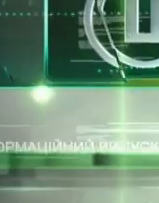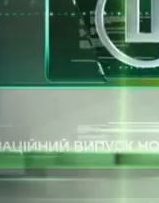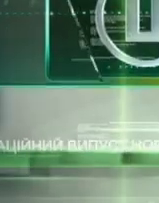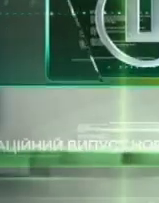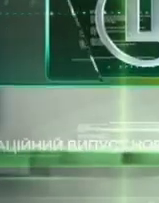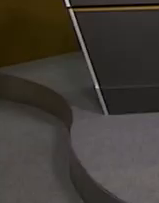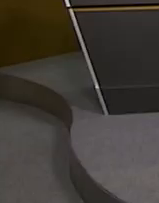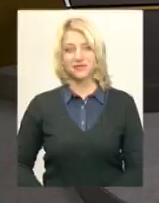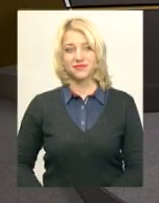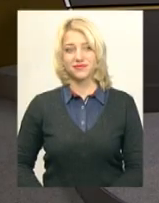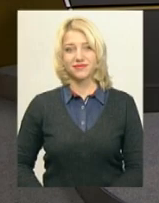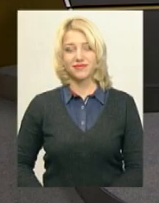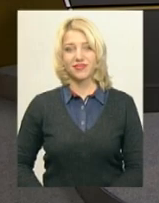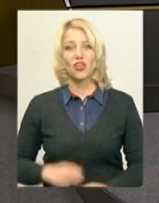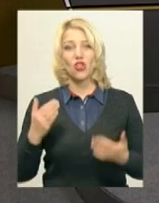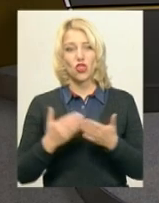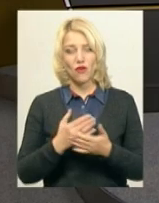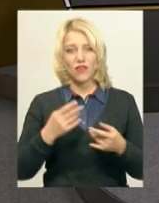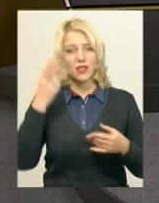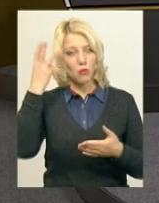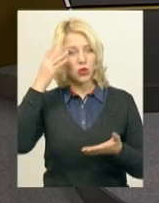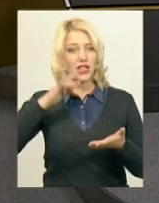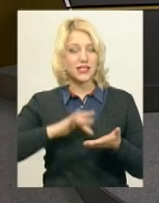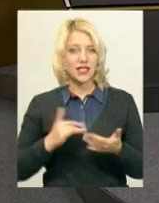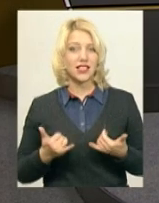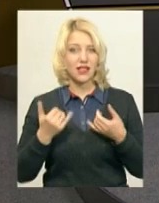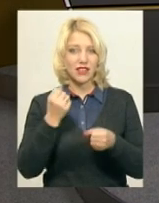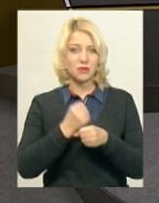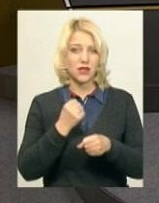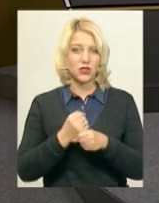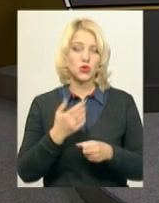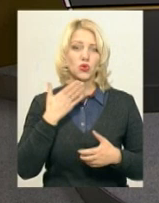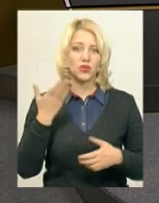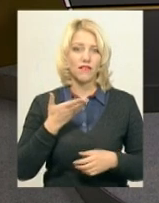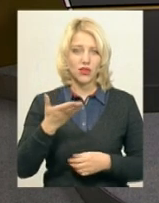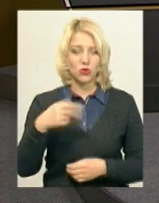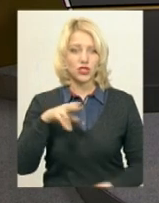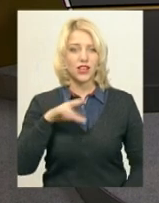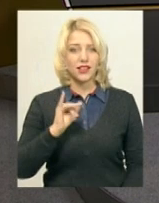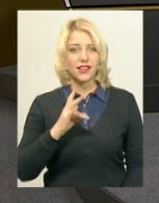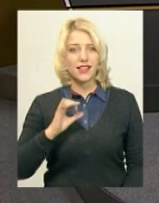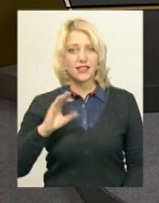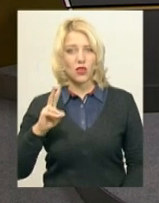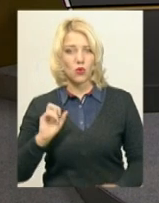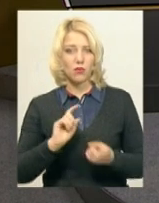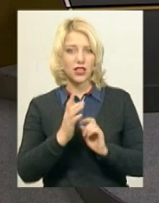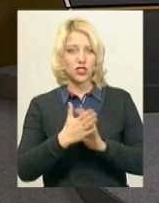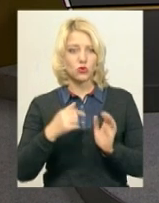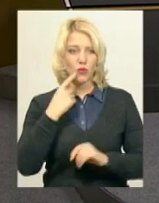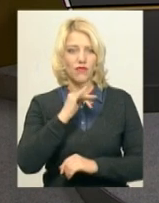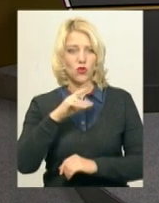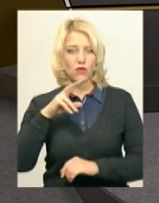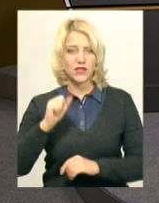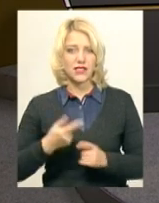Музика Новини в ефірі Поділля Центр. У студії для вас працюють ведуча Дарина Денисенко, переклад на жестову мову Оксана